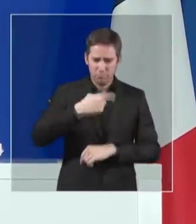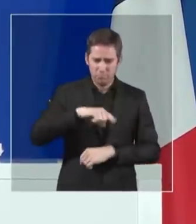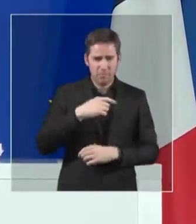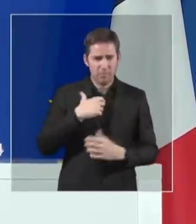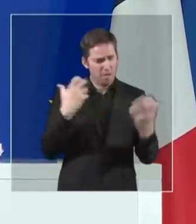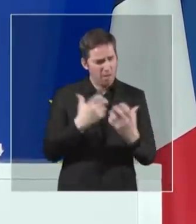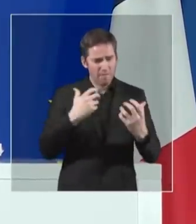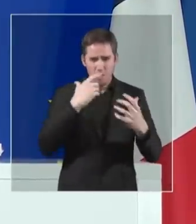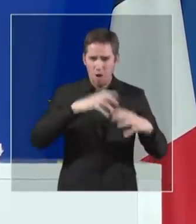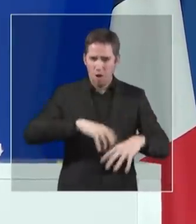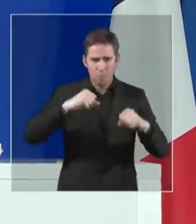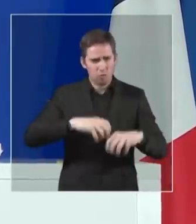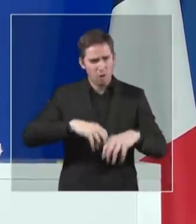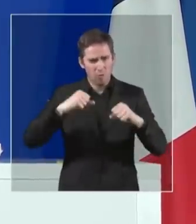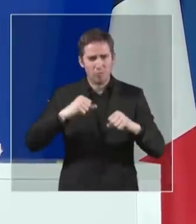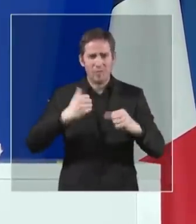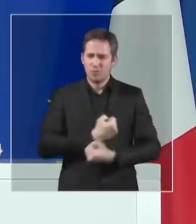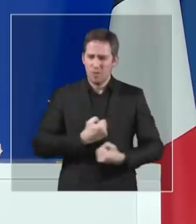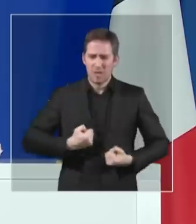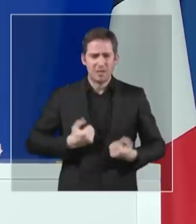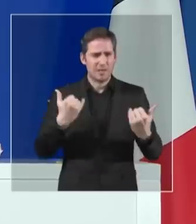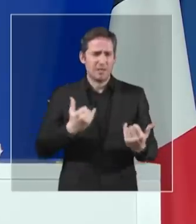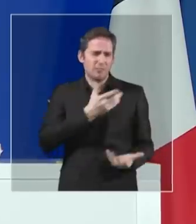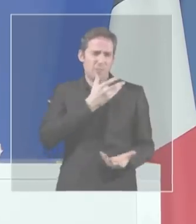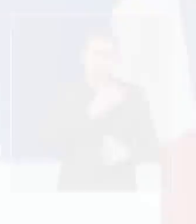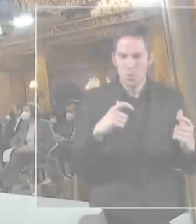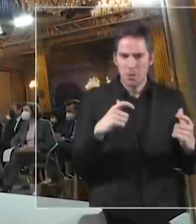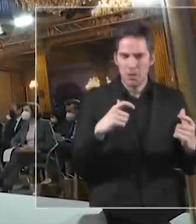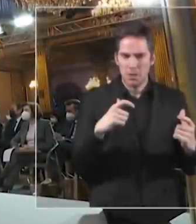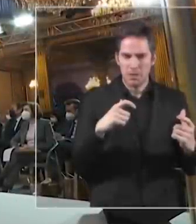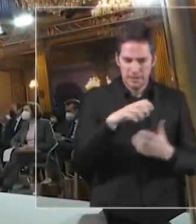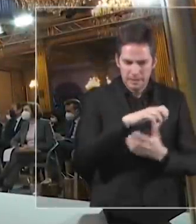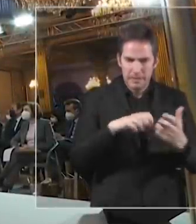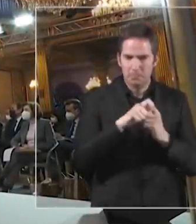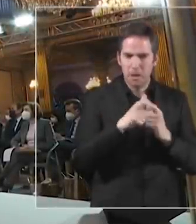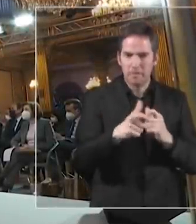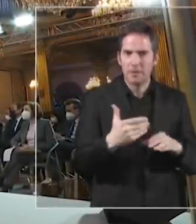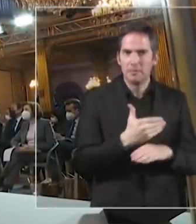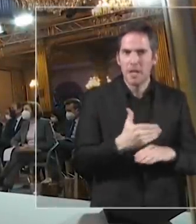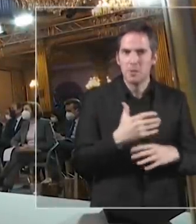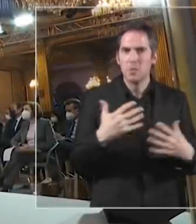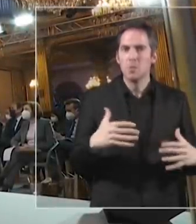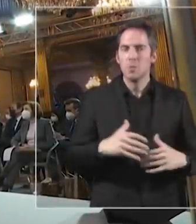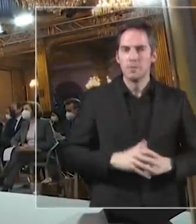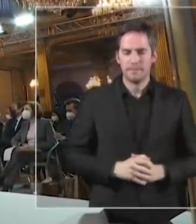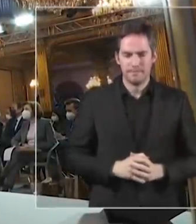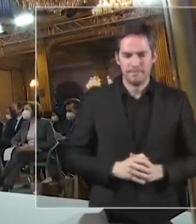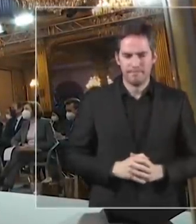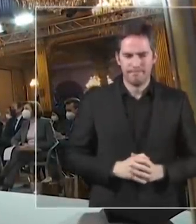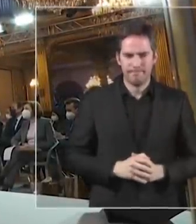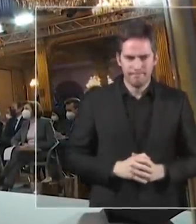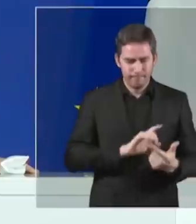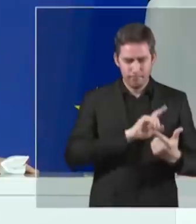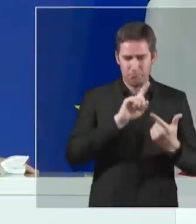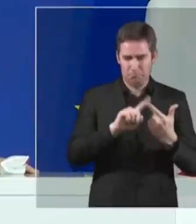des emplois et lutter contre le chômage et le chômage de masse tout particulièrement. Pour cela, nous avons à bâtir ce que nous avons